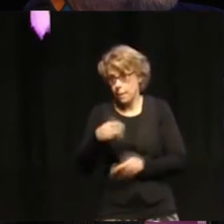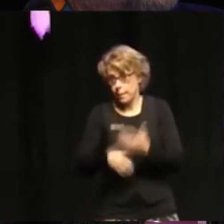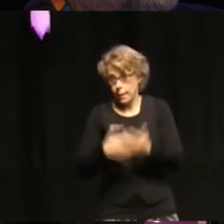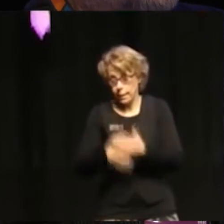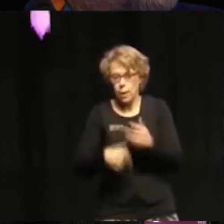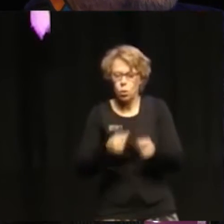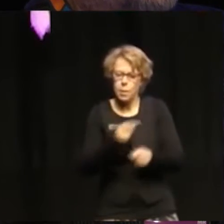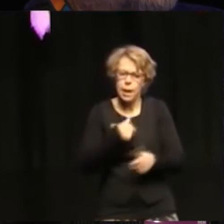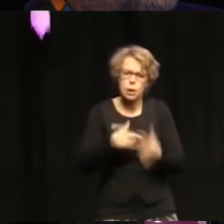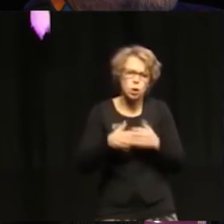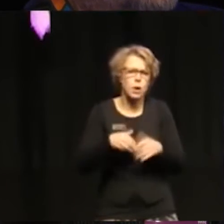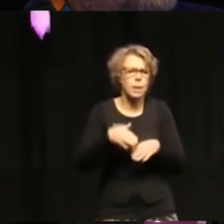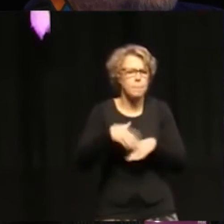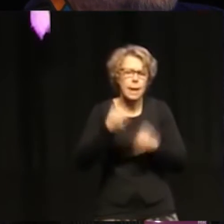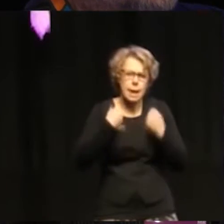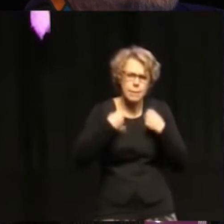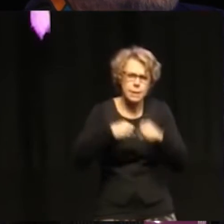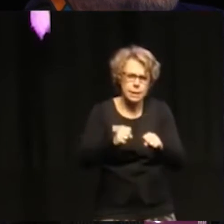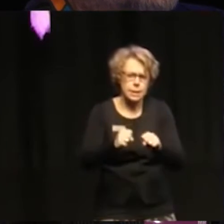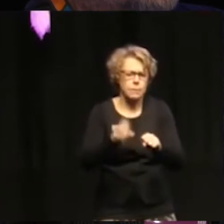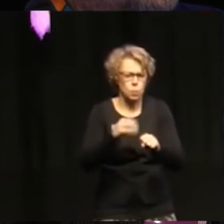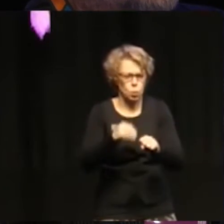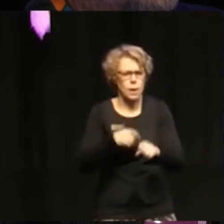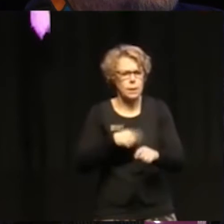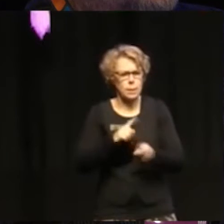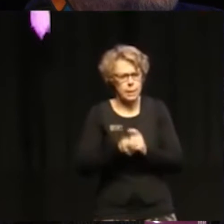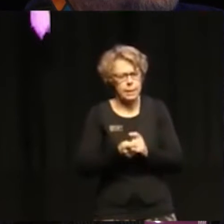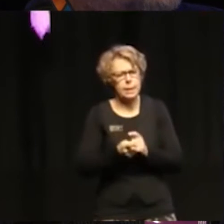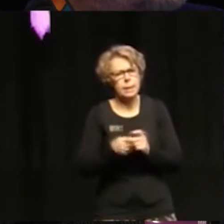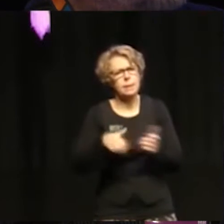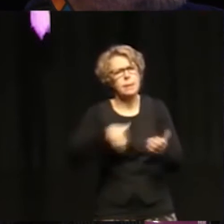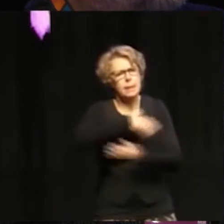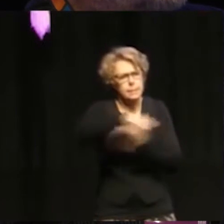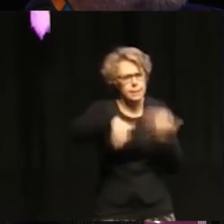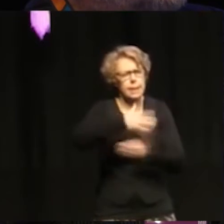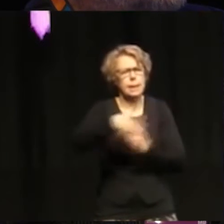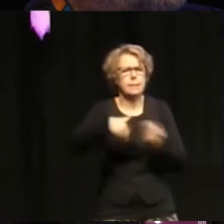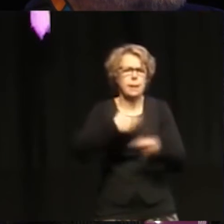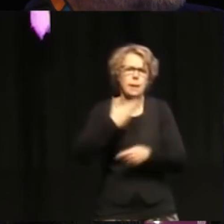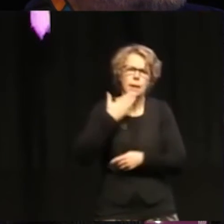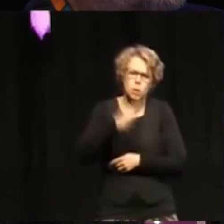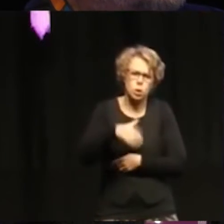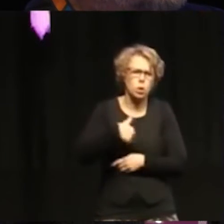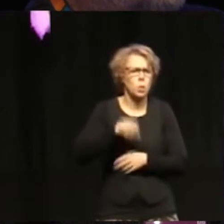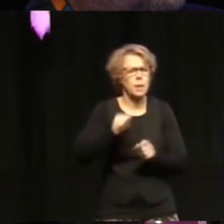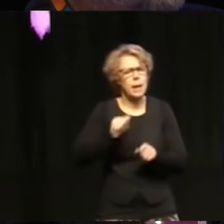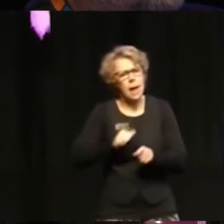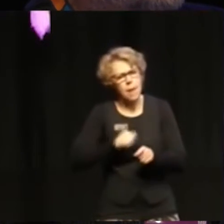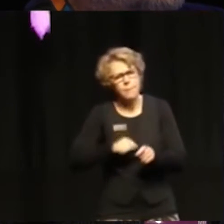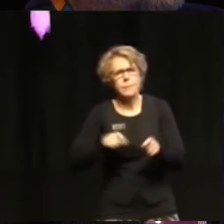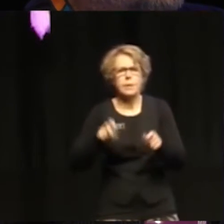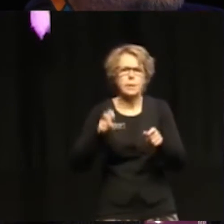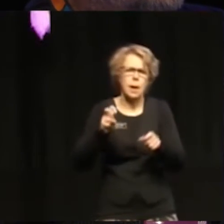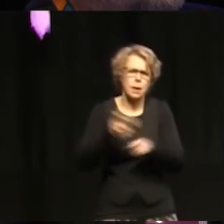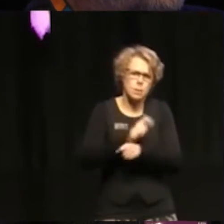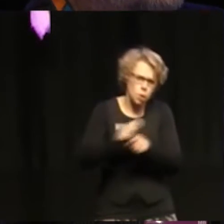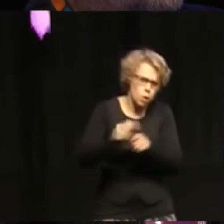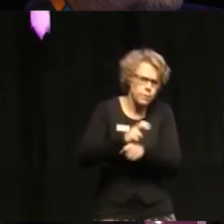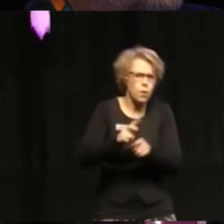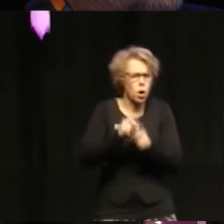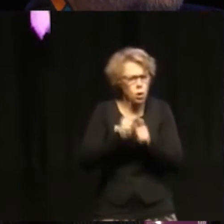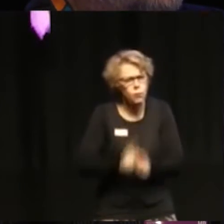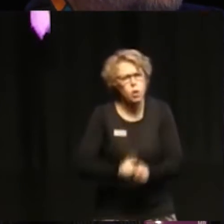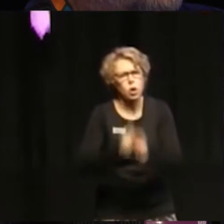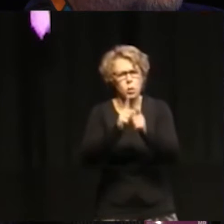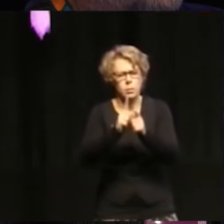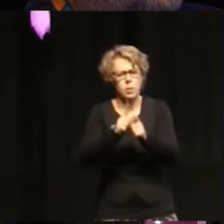in a more efficient way, we can come up with integrated approaches to implementation, to monitoring, and thereby,